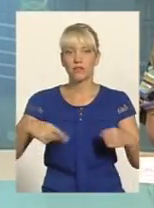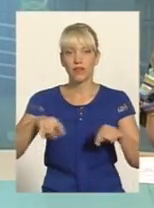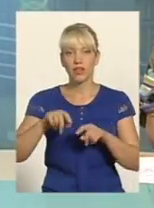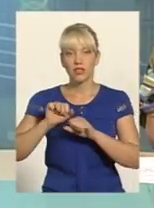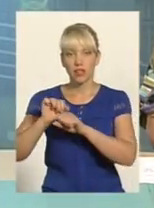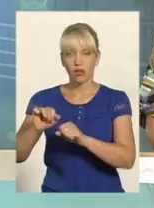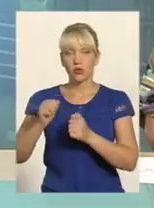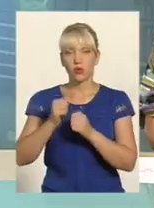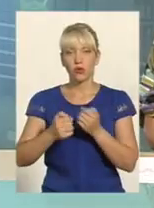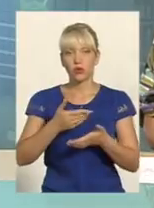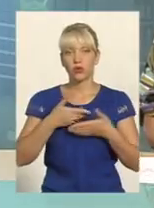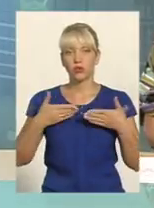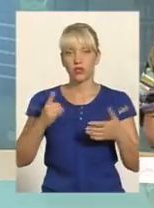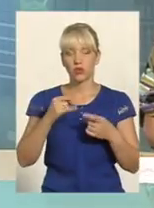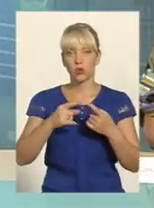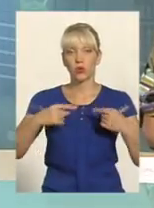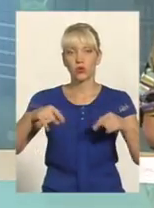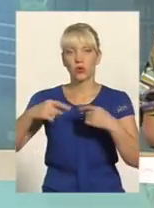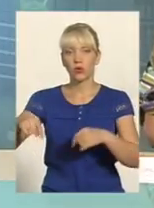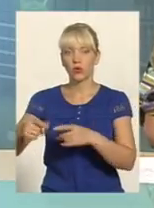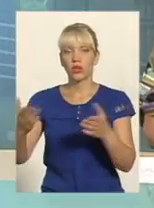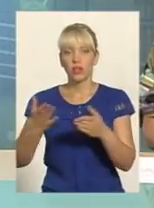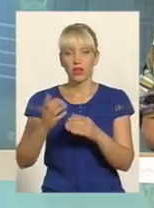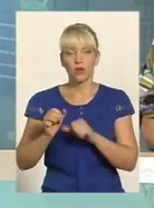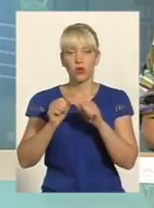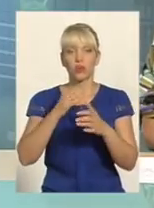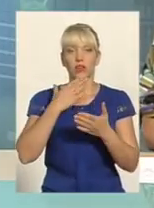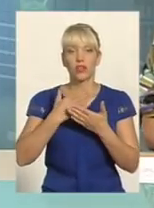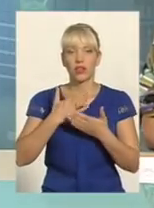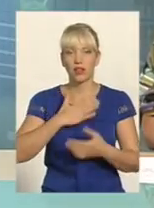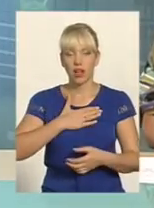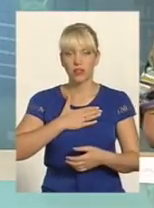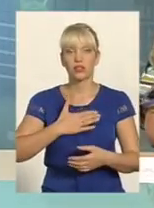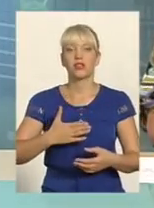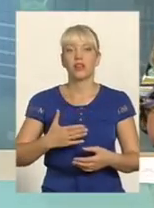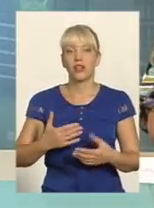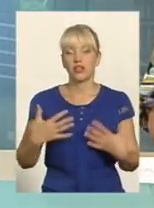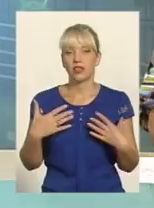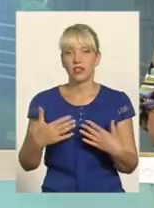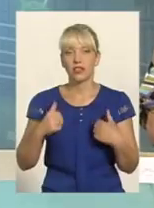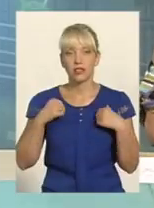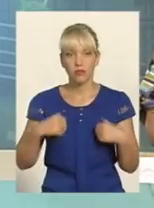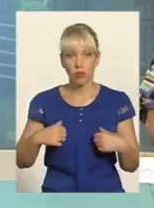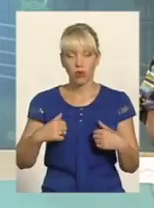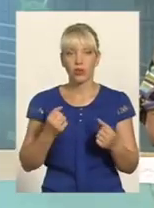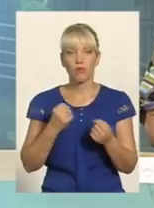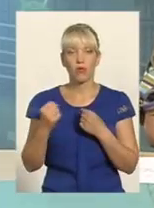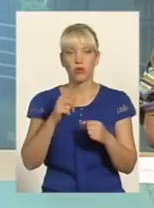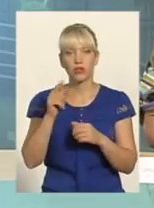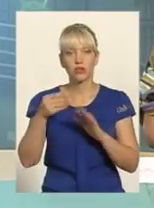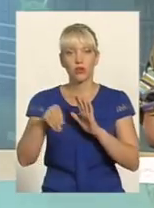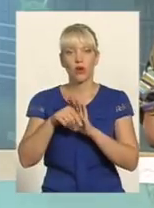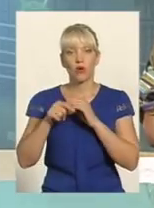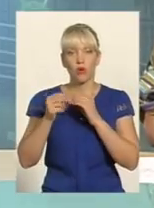У структурах, які охоронять наш спокій, борються із корупцією У структурах, які